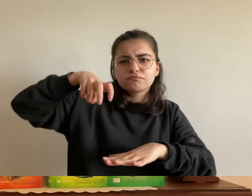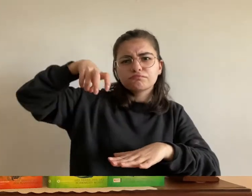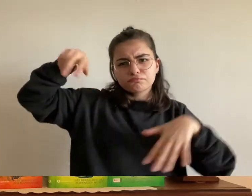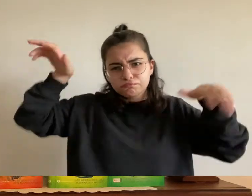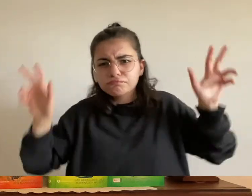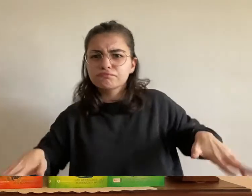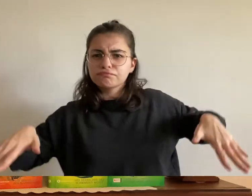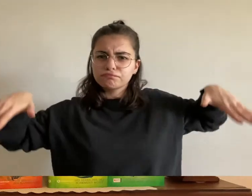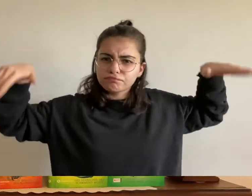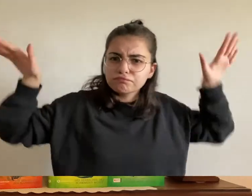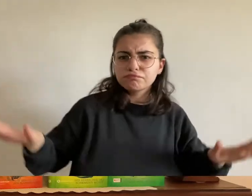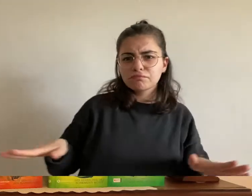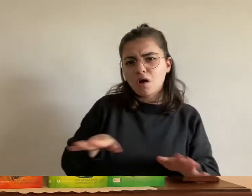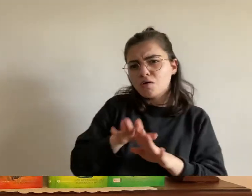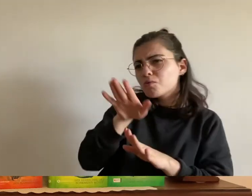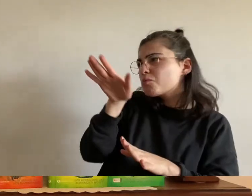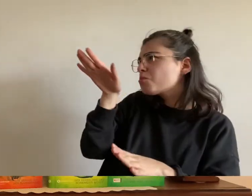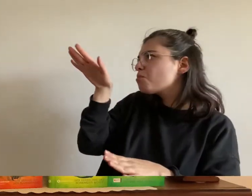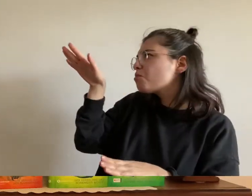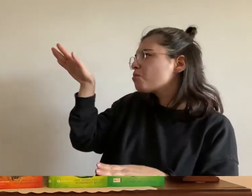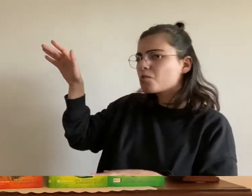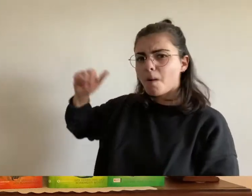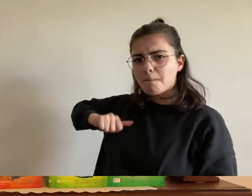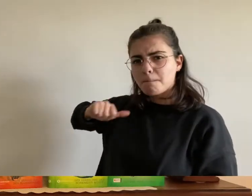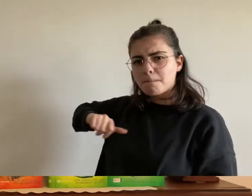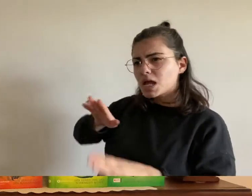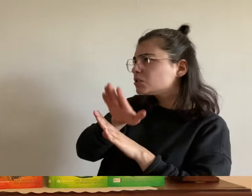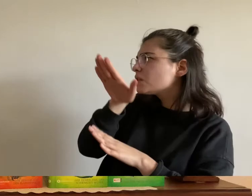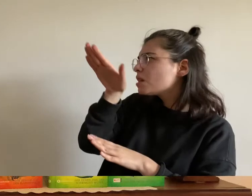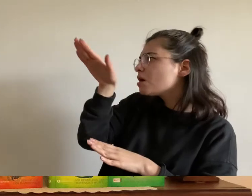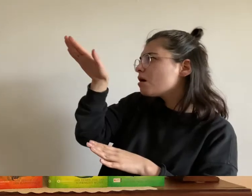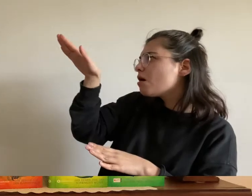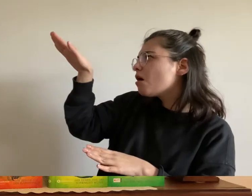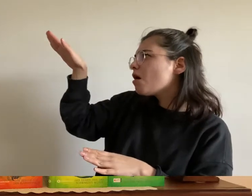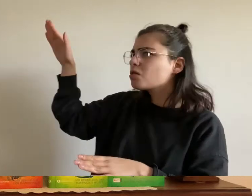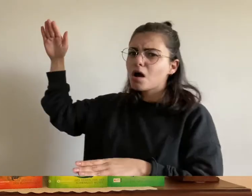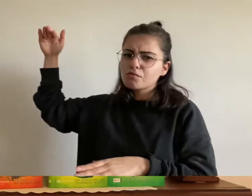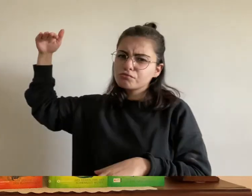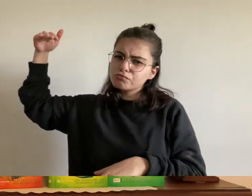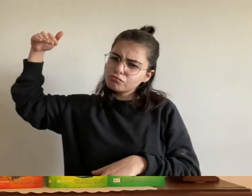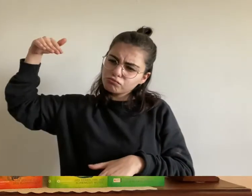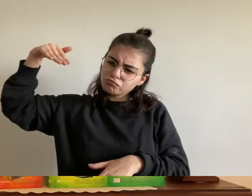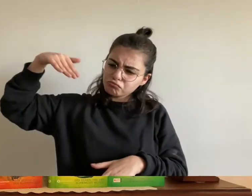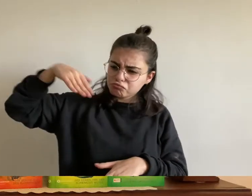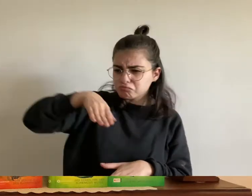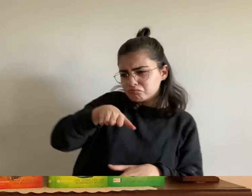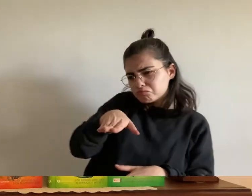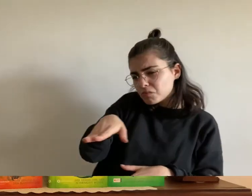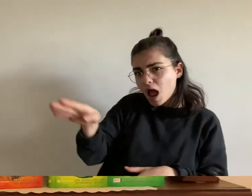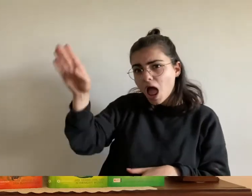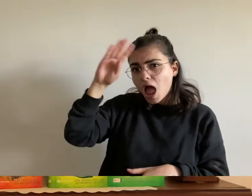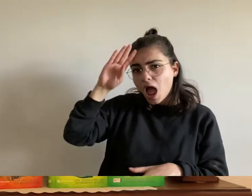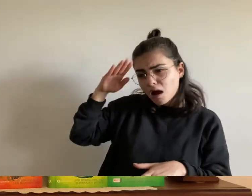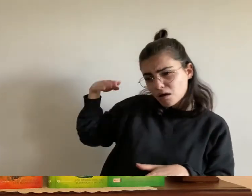weiterhin mit steinen werden dann kehrte er in einem weiten bogen zu eric zurück und stieß mit nach vorn gestreckten krallen